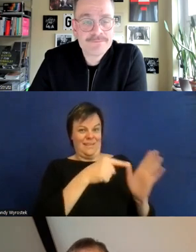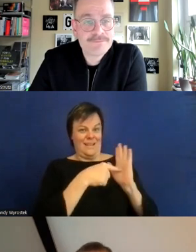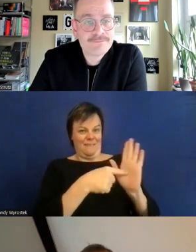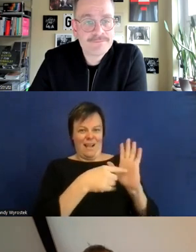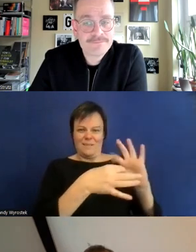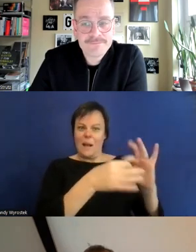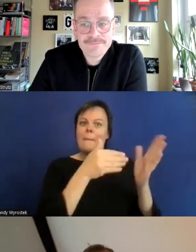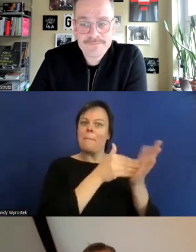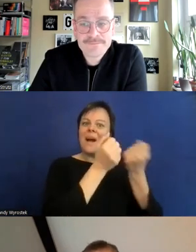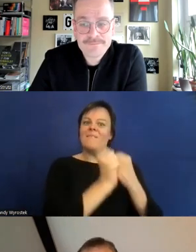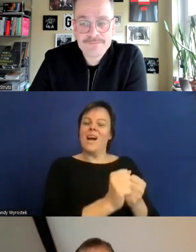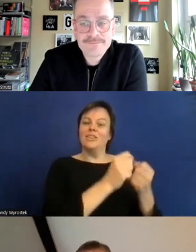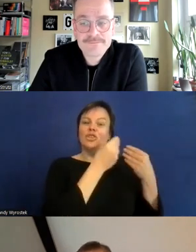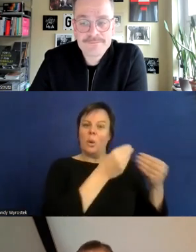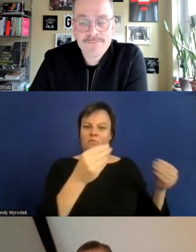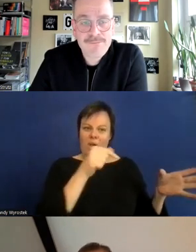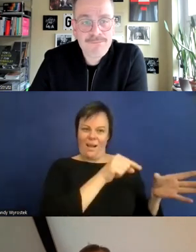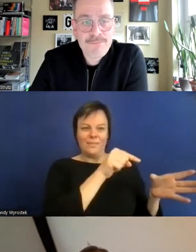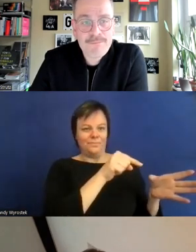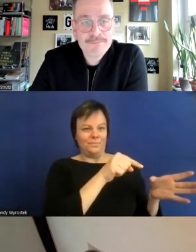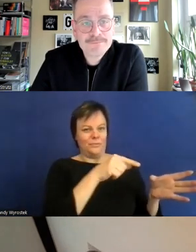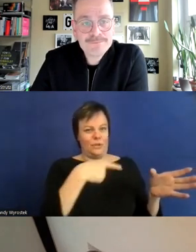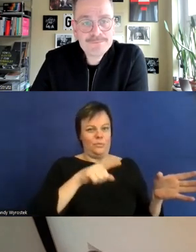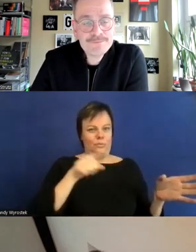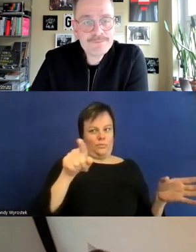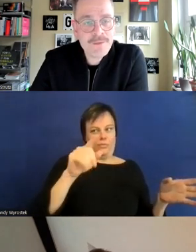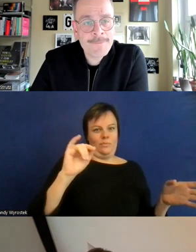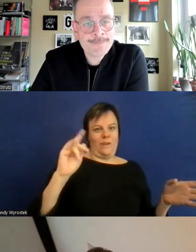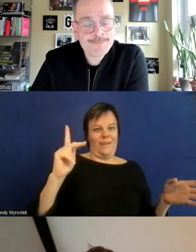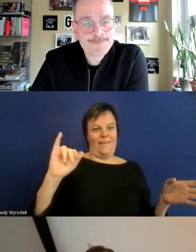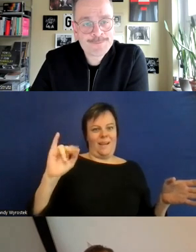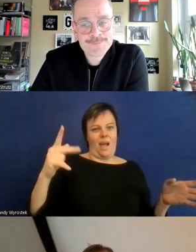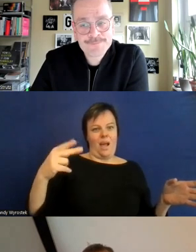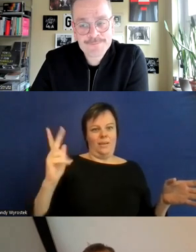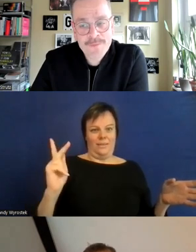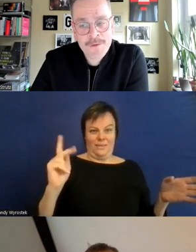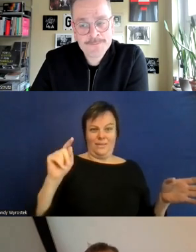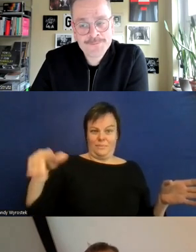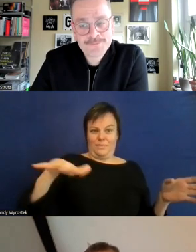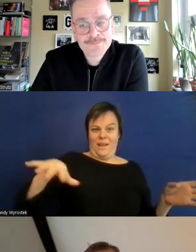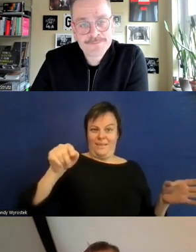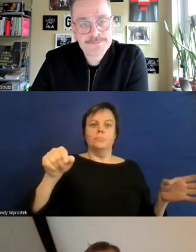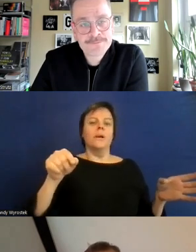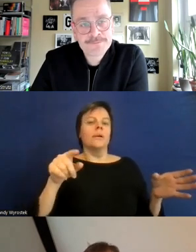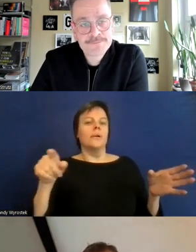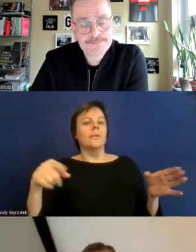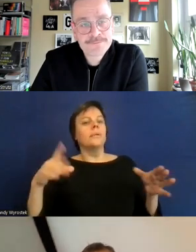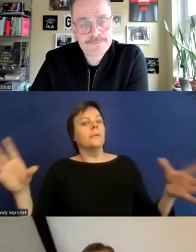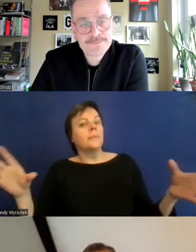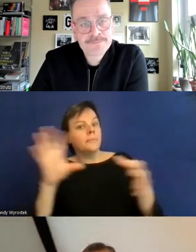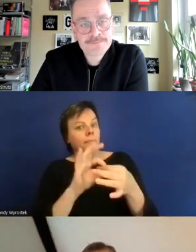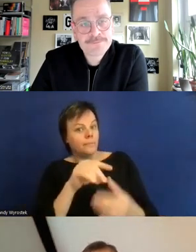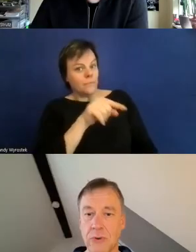Software gibt es ganz klar kann ich vielleicht beantworten hier die EN 301549 enthält im Kapitel 11